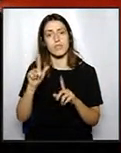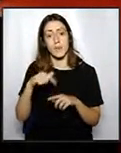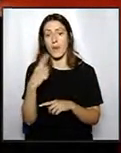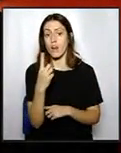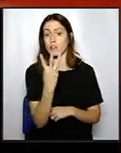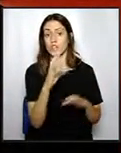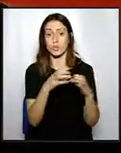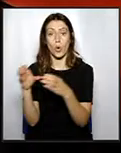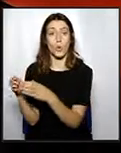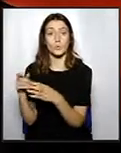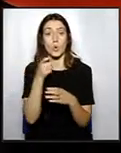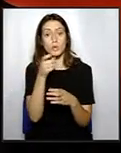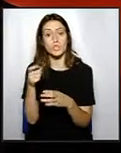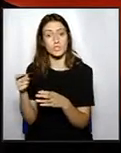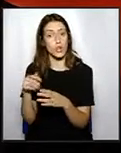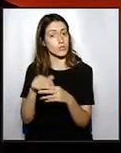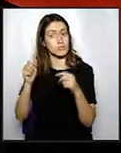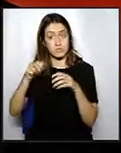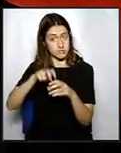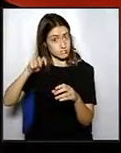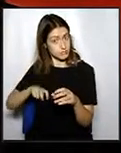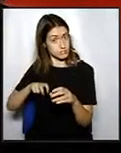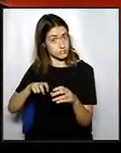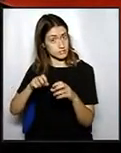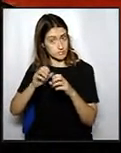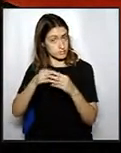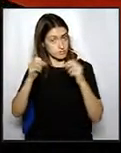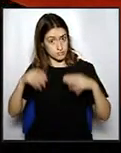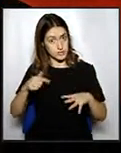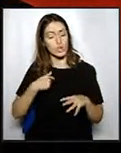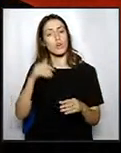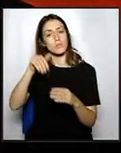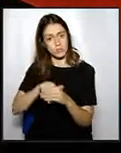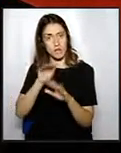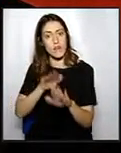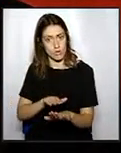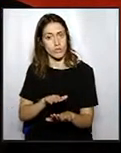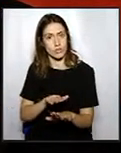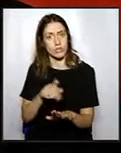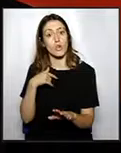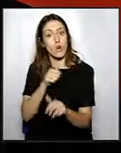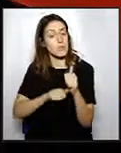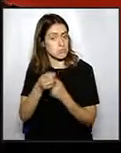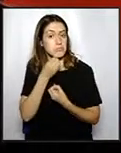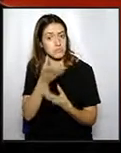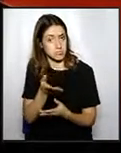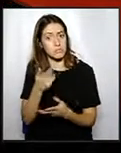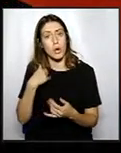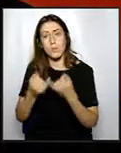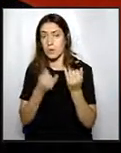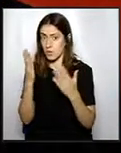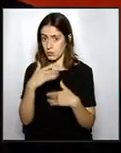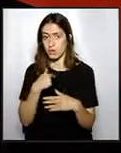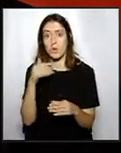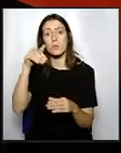'opulsió que es van abstenir, jo hi vaig votar a favor. Evidentment, ja adelanto, ja avanço, que no tenim cap inconvenient, faltaria més,